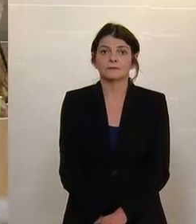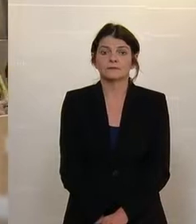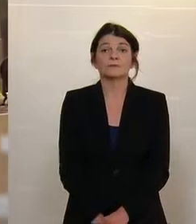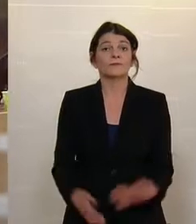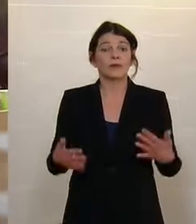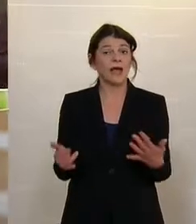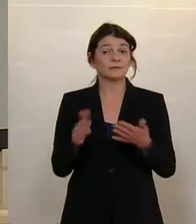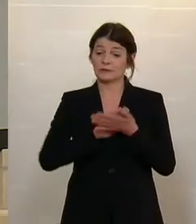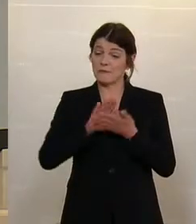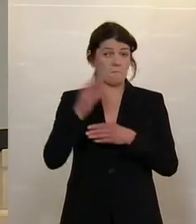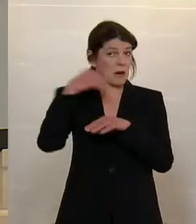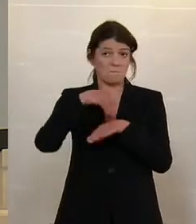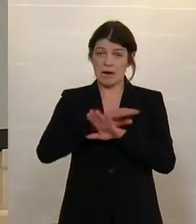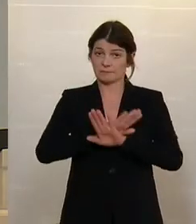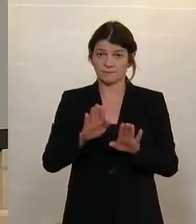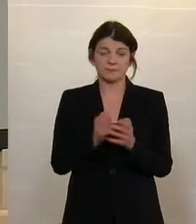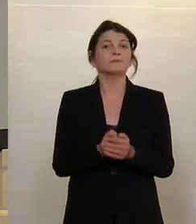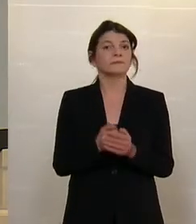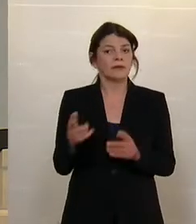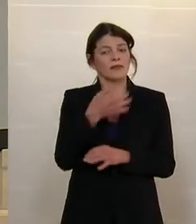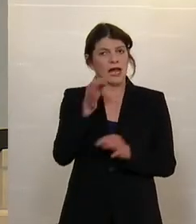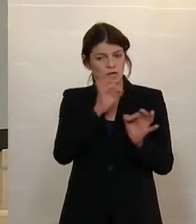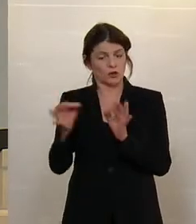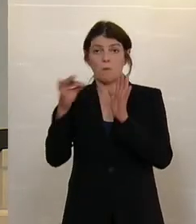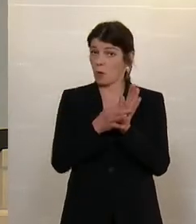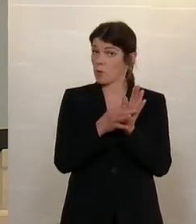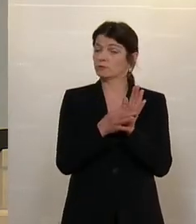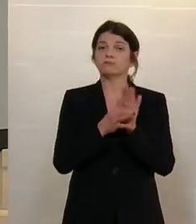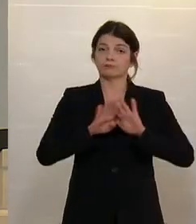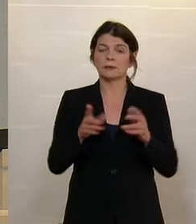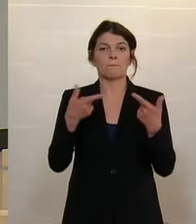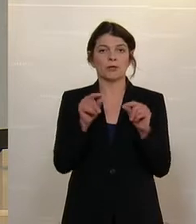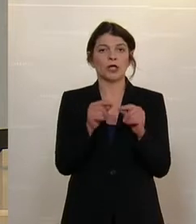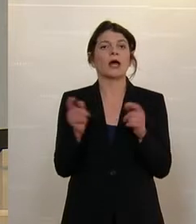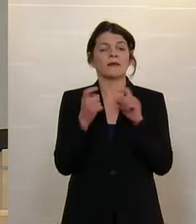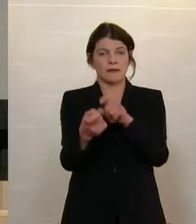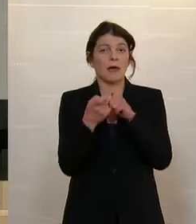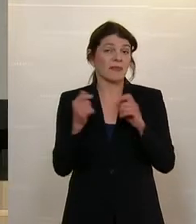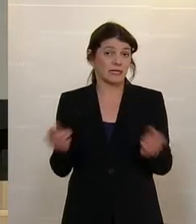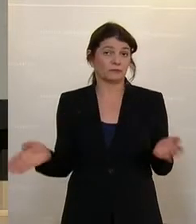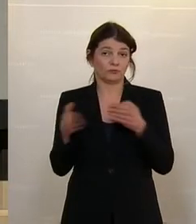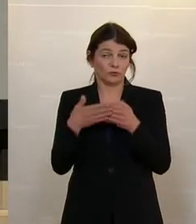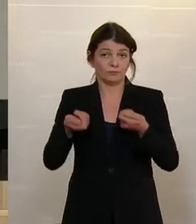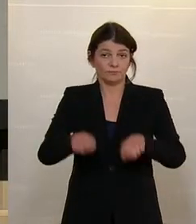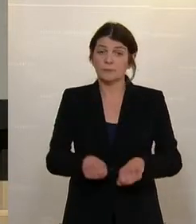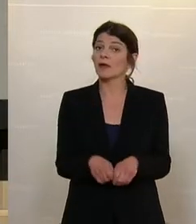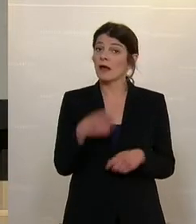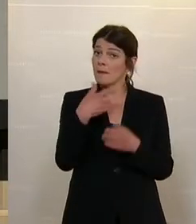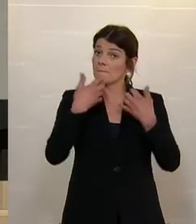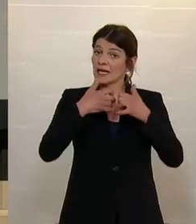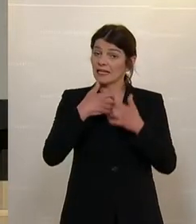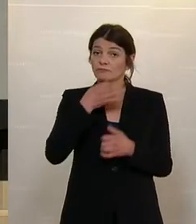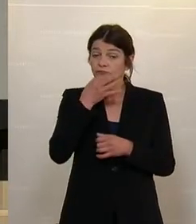Zu Wort ist niemand mehr gemeldet unter diesem Tagesordnungspunkt. Damit ist die Debatte das geschlossen. Wünscht der Berichterstatter